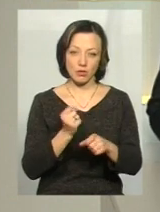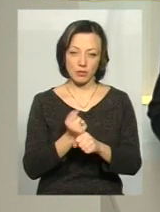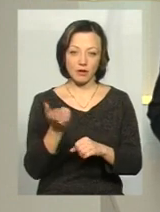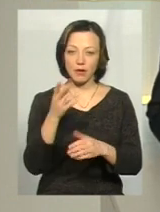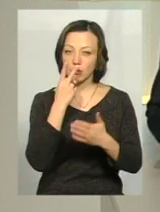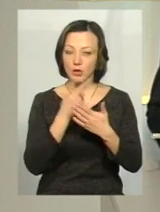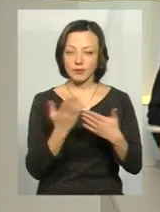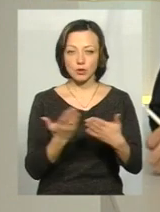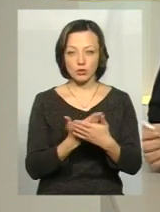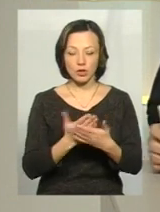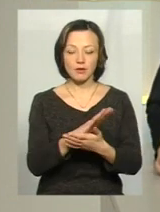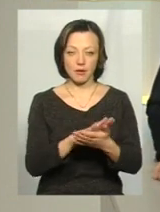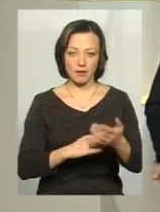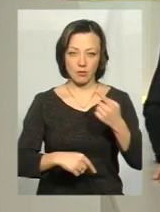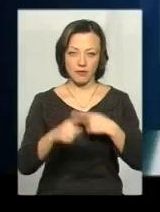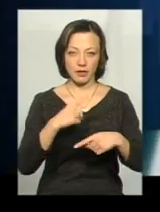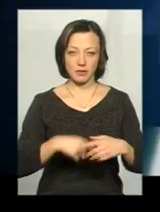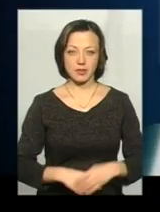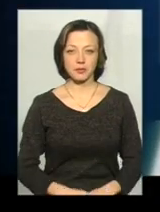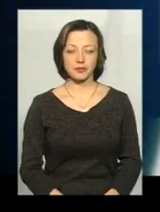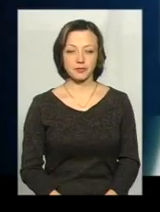Давайте подивимося у сюжеті, а потім повернемося у студію.